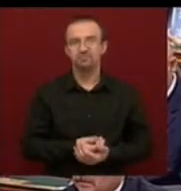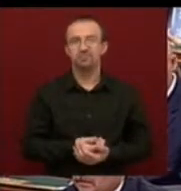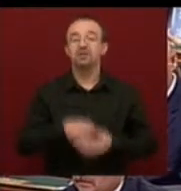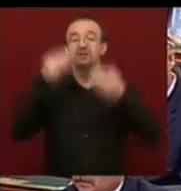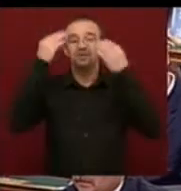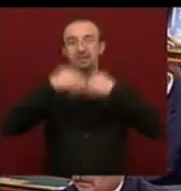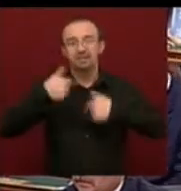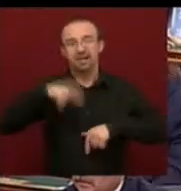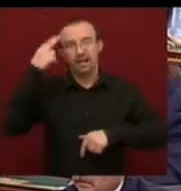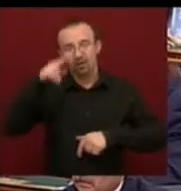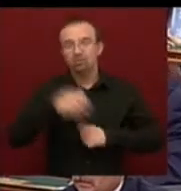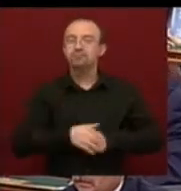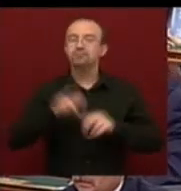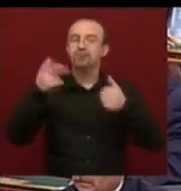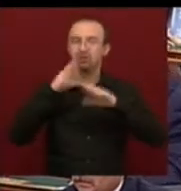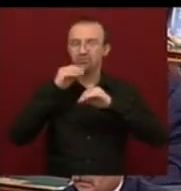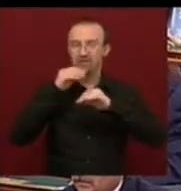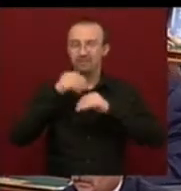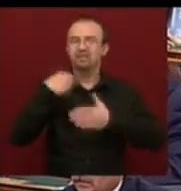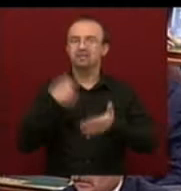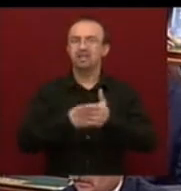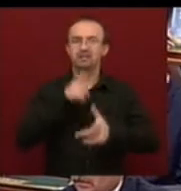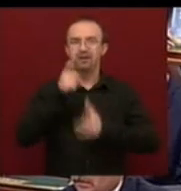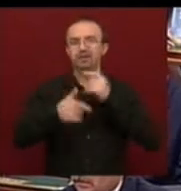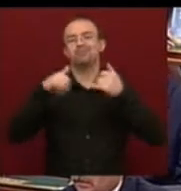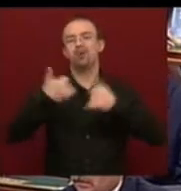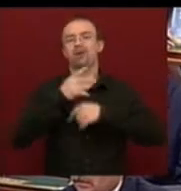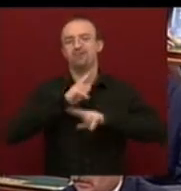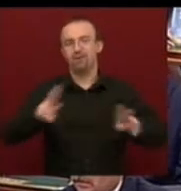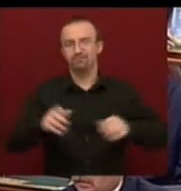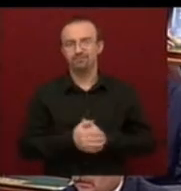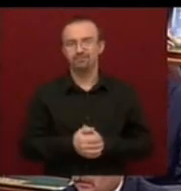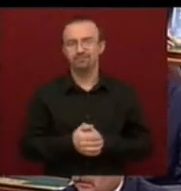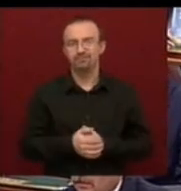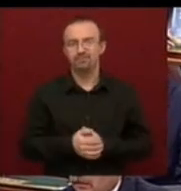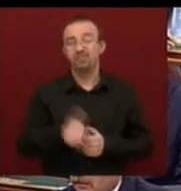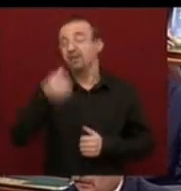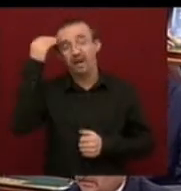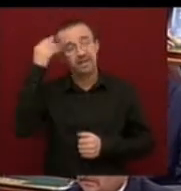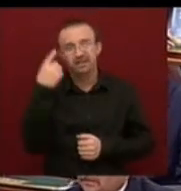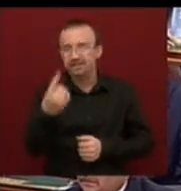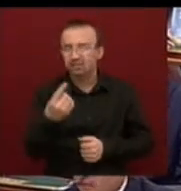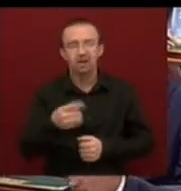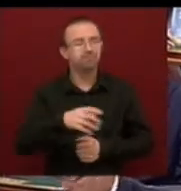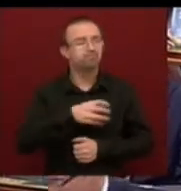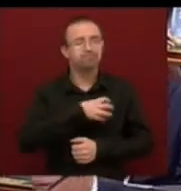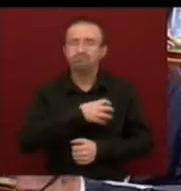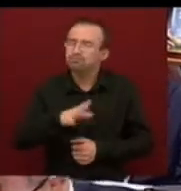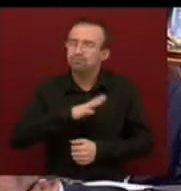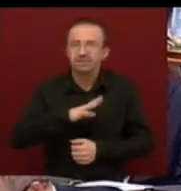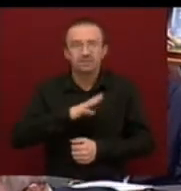Tisztelt elnök úr ön, arról is beszélt, hogy a devizahitelesek bajban vannak. Egyetértek önnel. Drámai a helyzet.